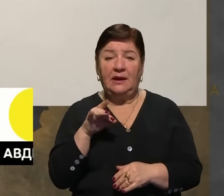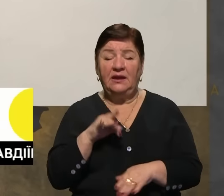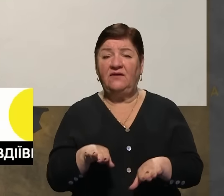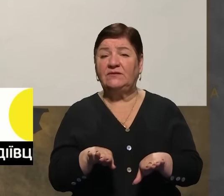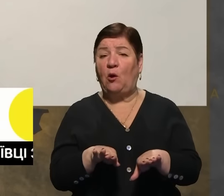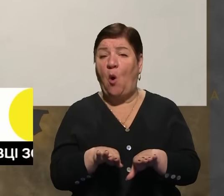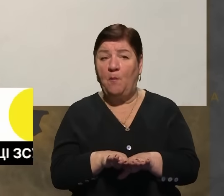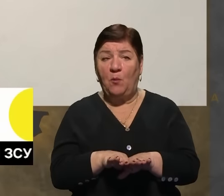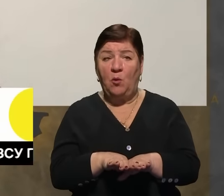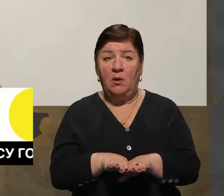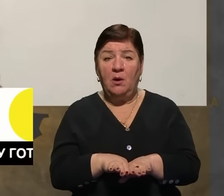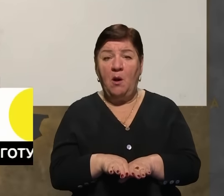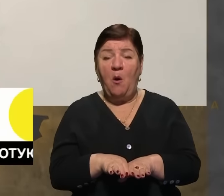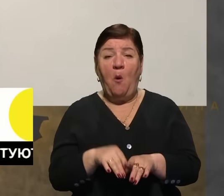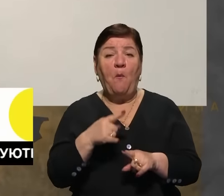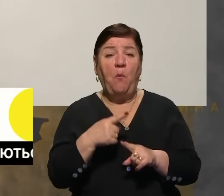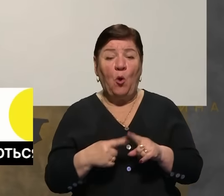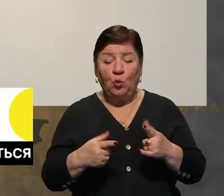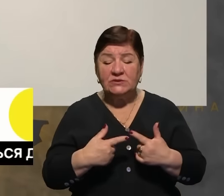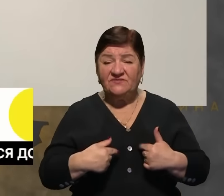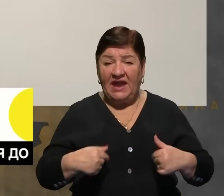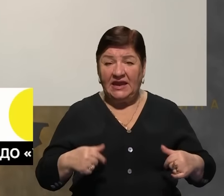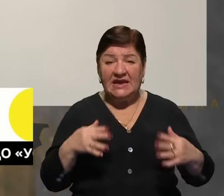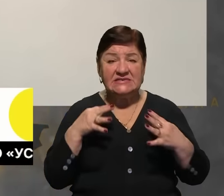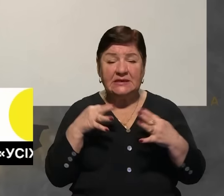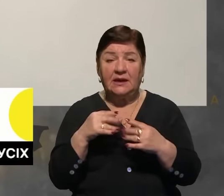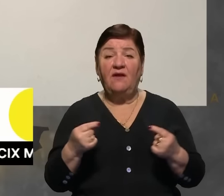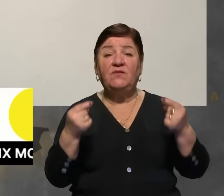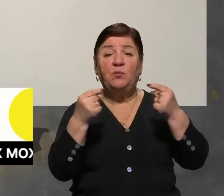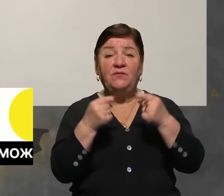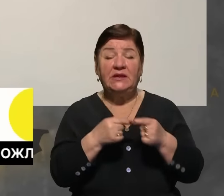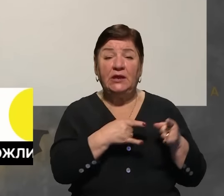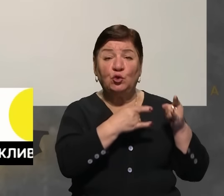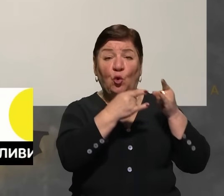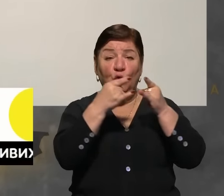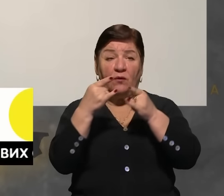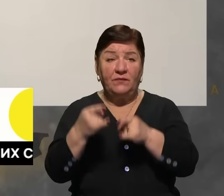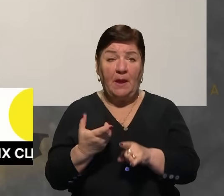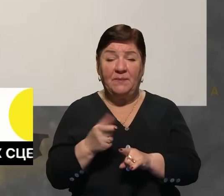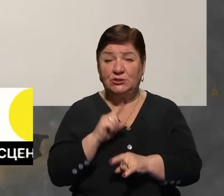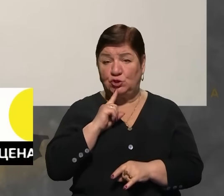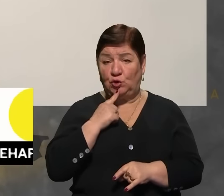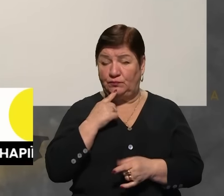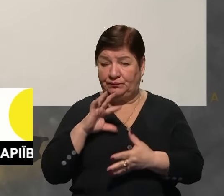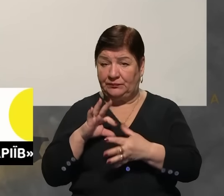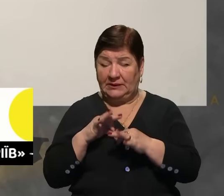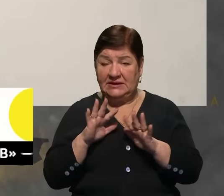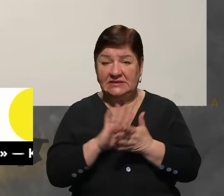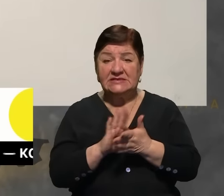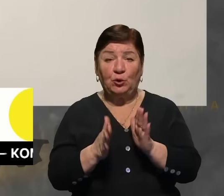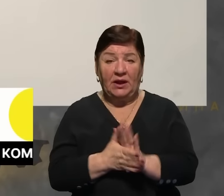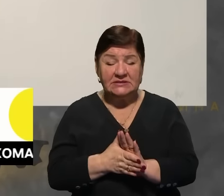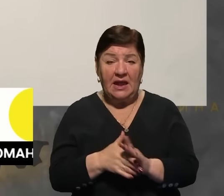такому, в полусфері зіткнення, відповідно, дроновій настала більш складна ситуація з нею,